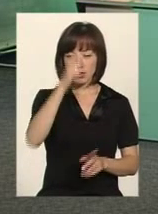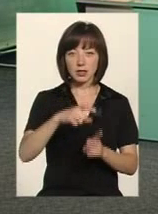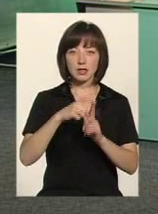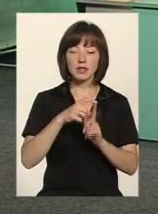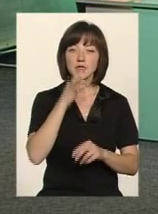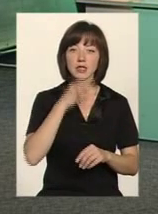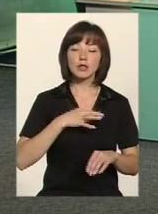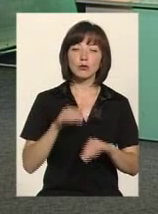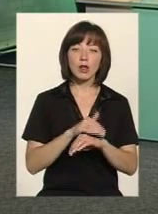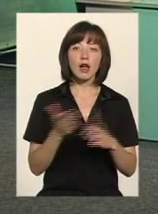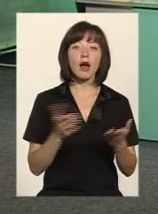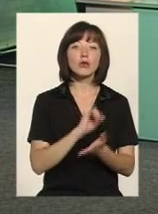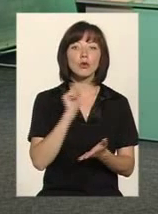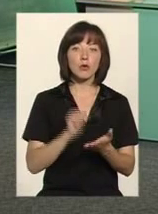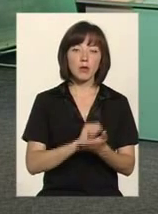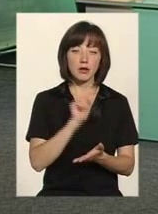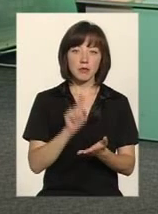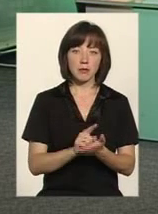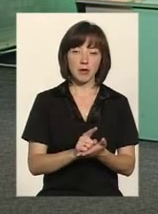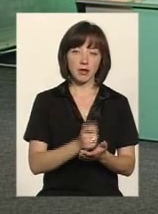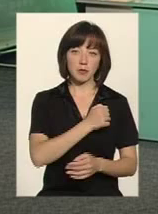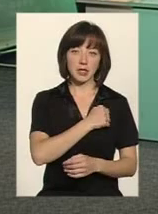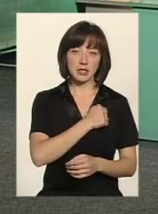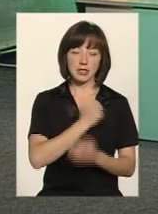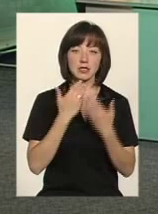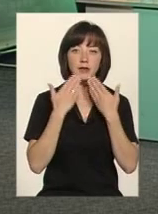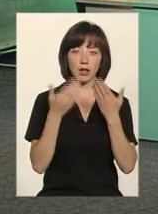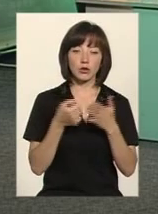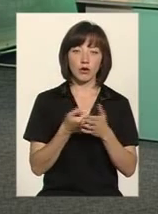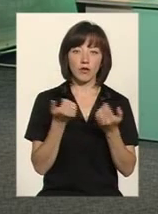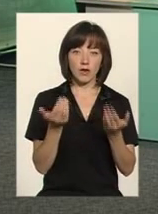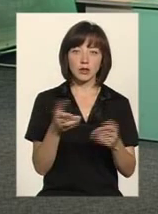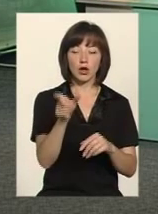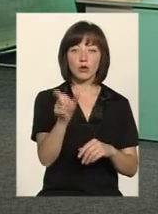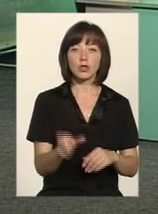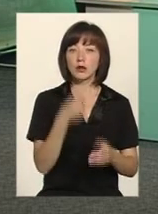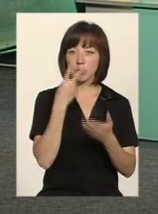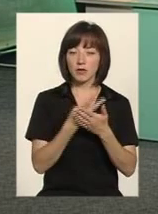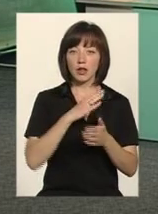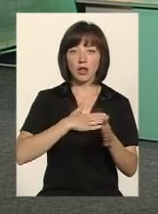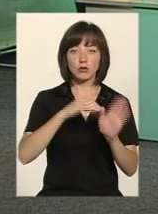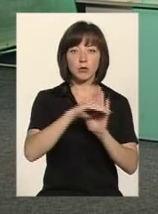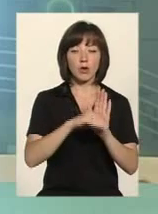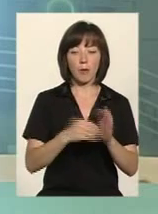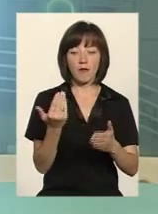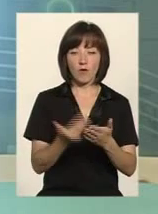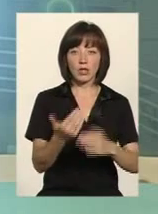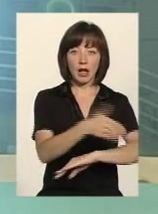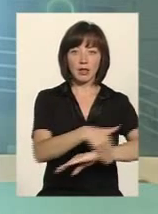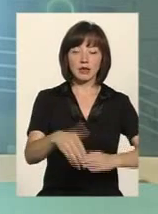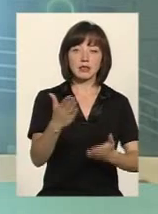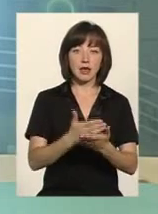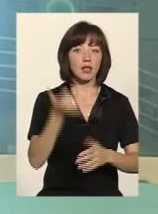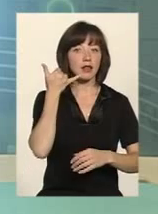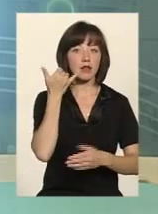ласка, які документи мають мати бійці, які звертаються до вас? Тобто, от, людина подивилась нашу передачу, думаю, от, адреса є, телефон є,